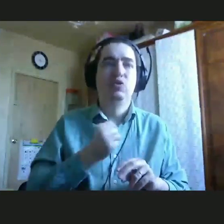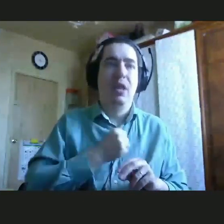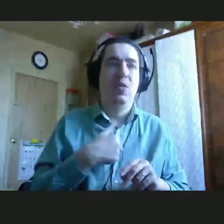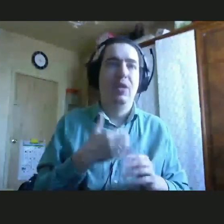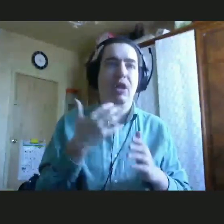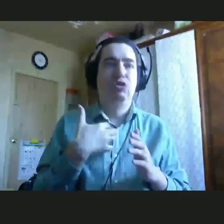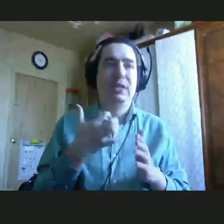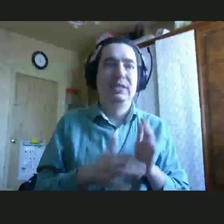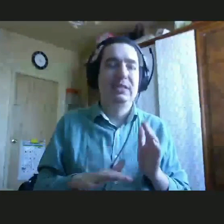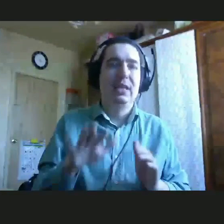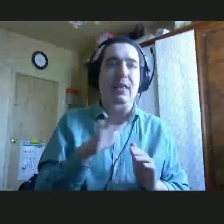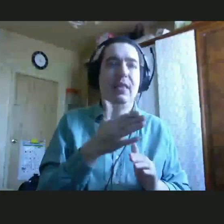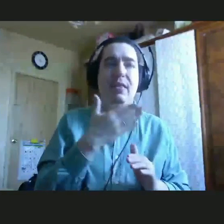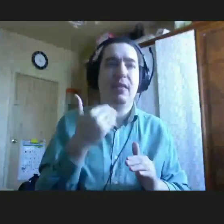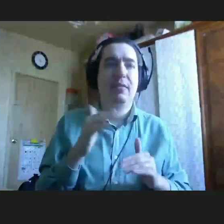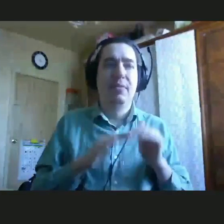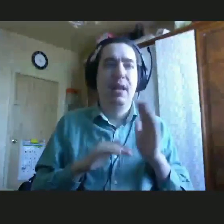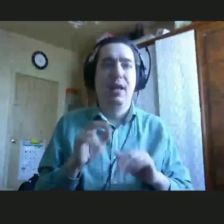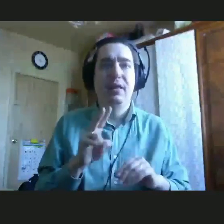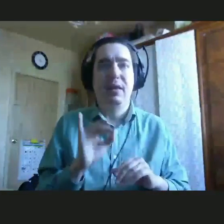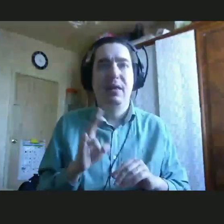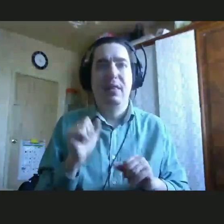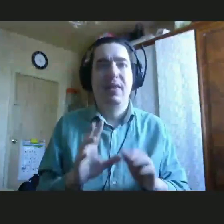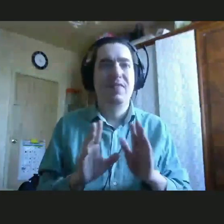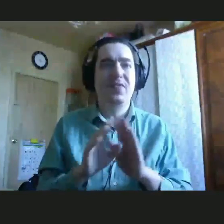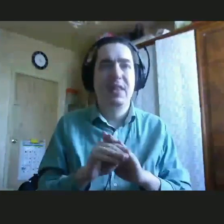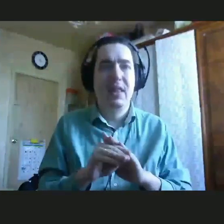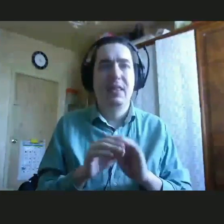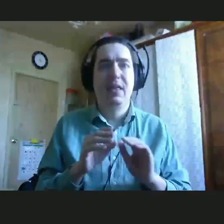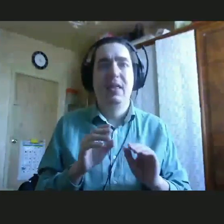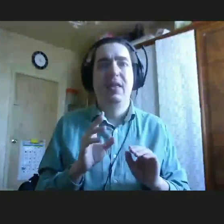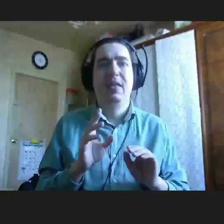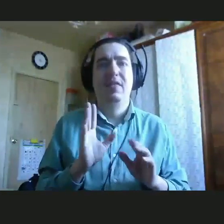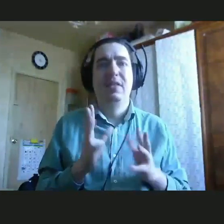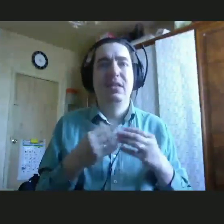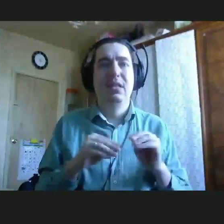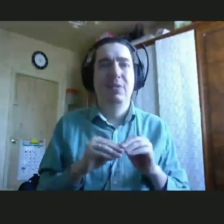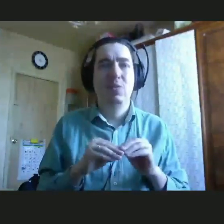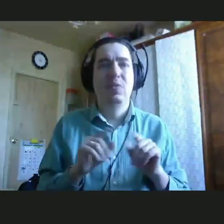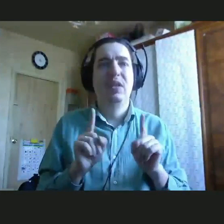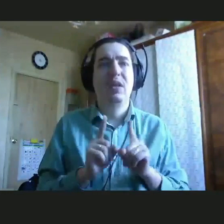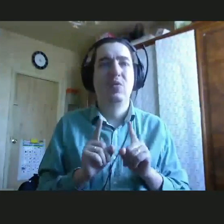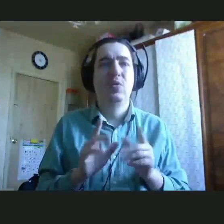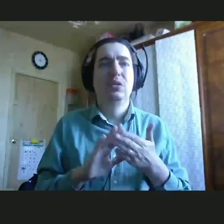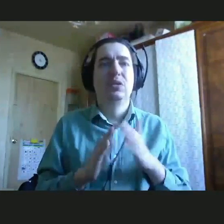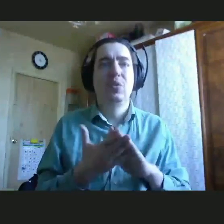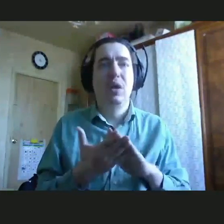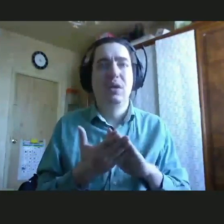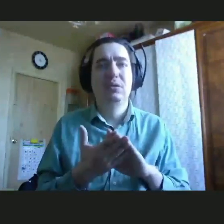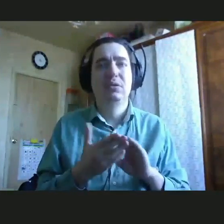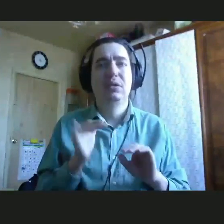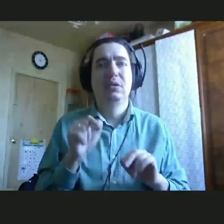нет практики введения семьи в такую ситуацию, да, условно.